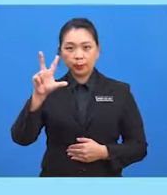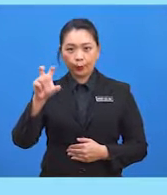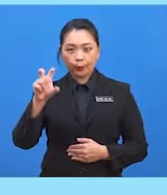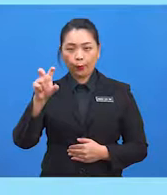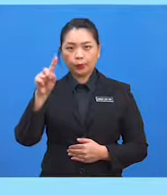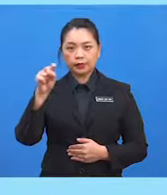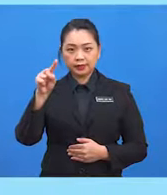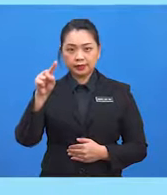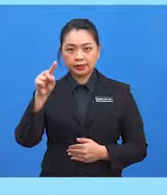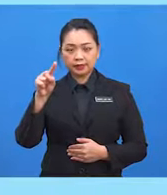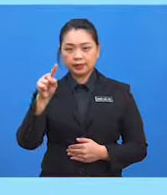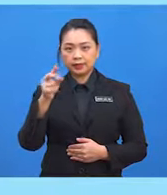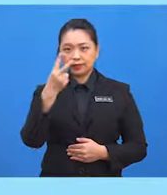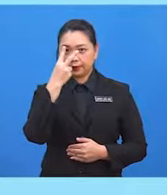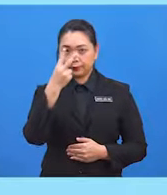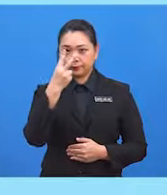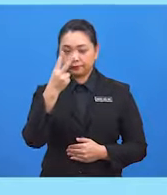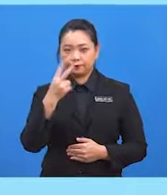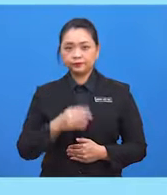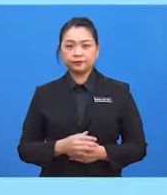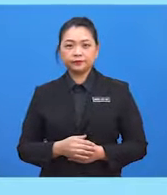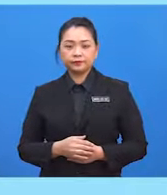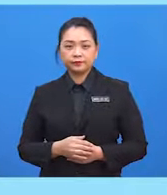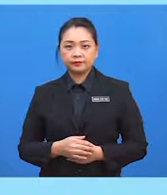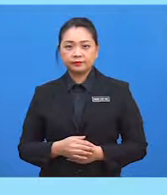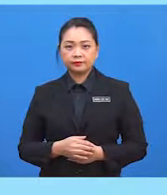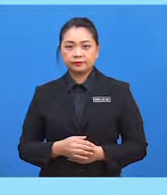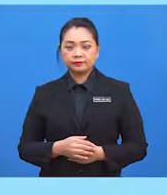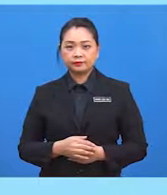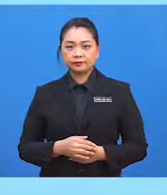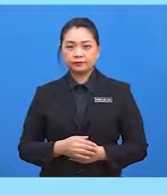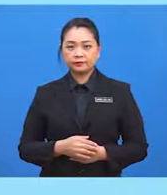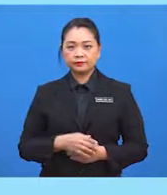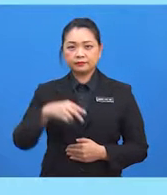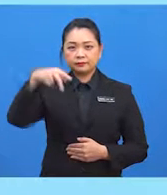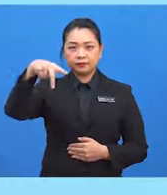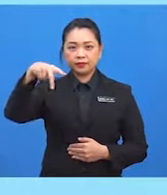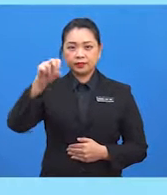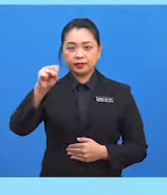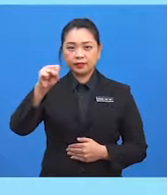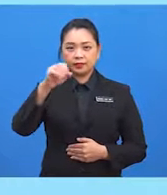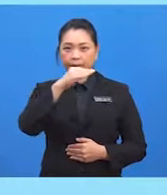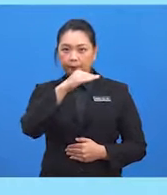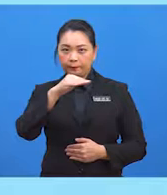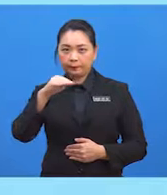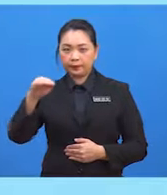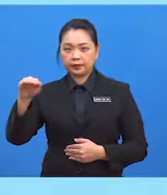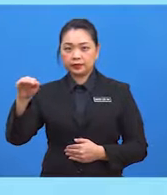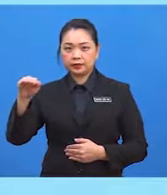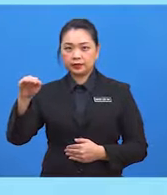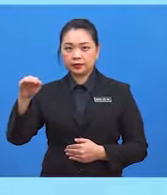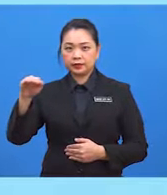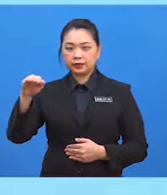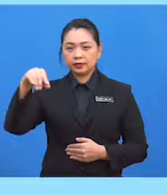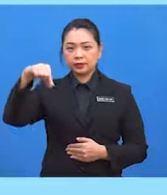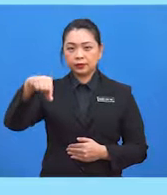ialah nisbah panjang sisi bertentangan, PS, kepada panjang sisi bersebelahan,